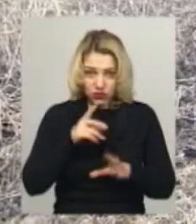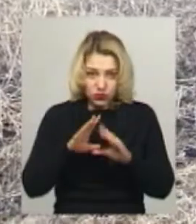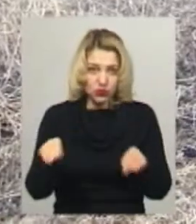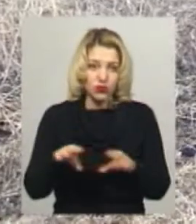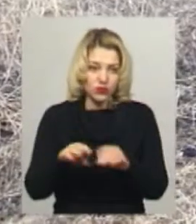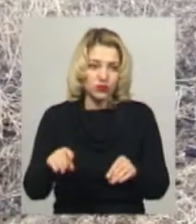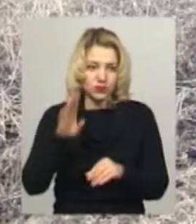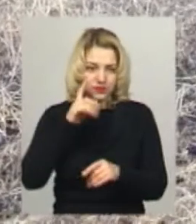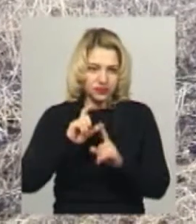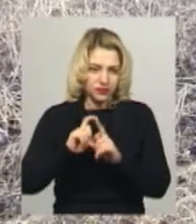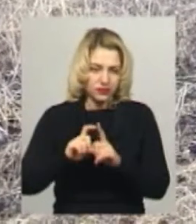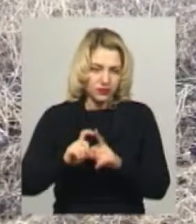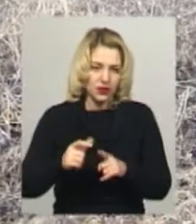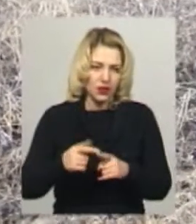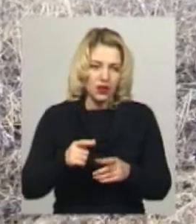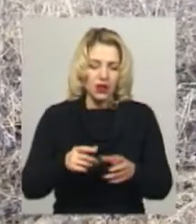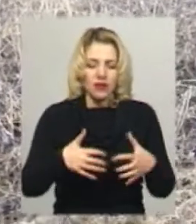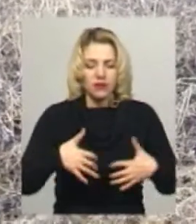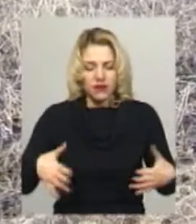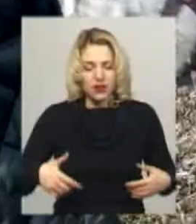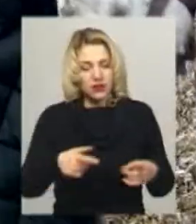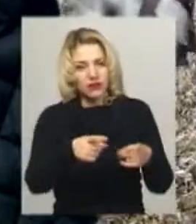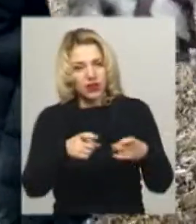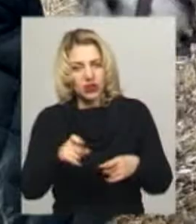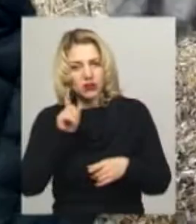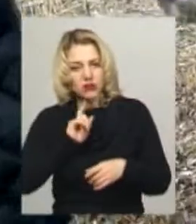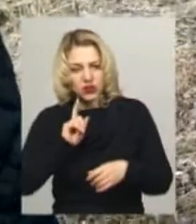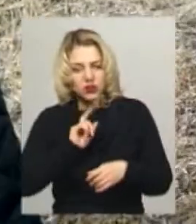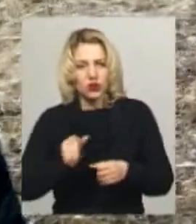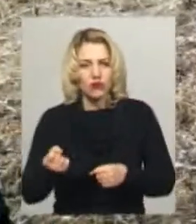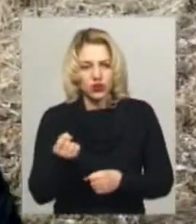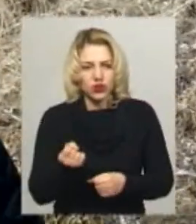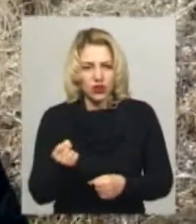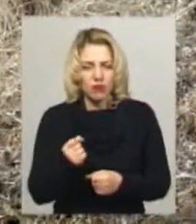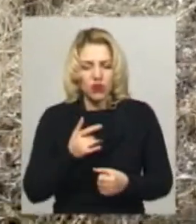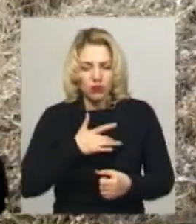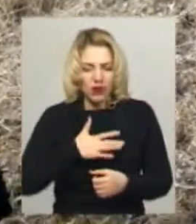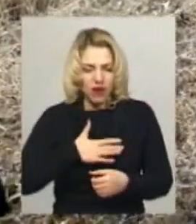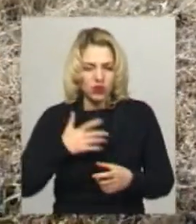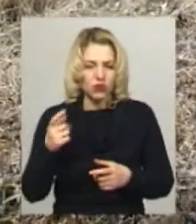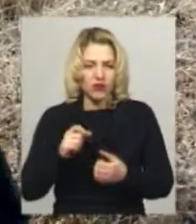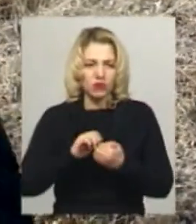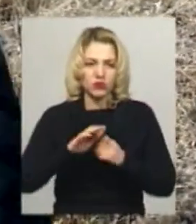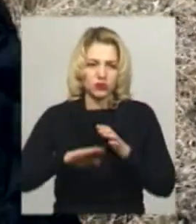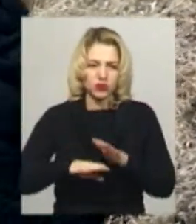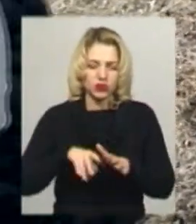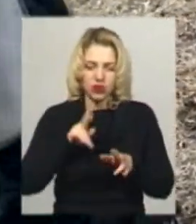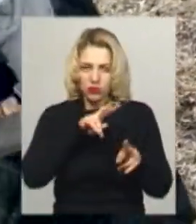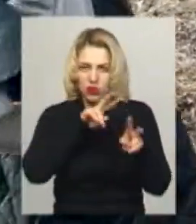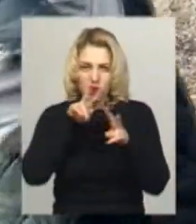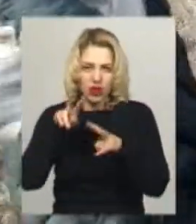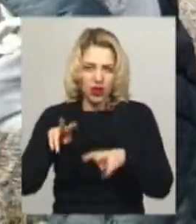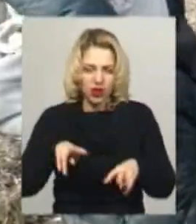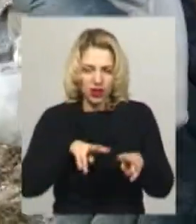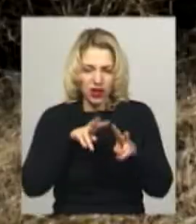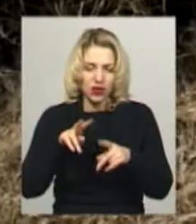Тварин зоозахисники вилучили та помістили на тимчасову перетримку в приватному господарстві Кам'янця-Подільського. Там їх оглянуть ветеринари. Після карантину